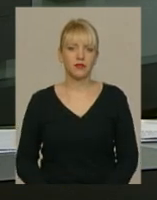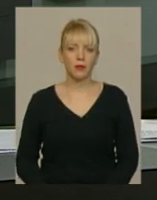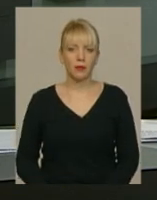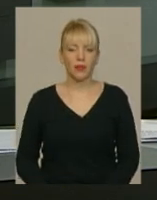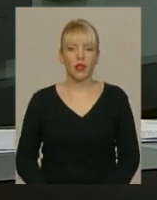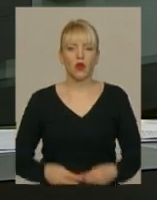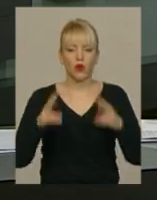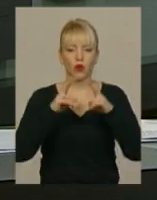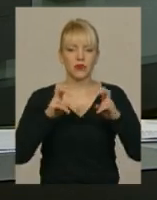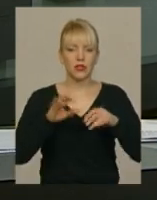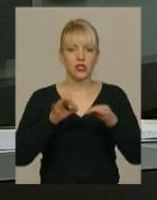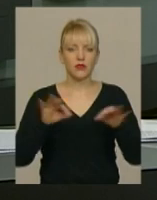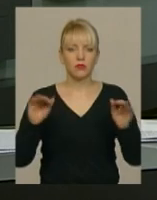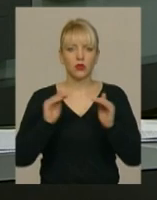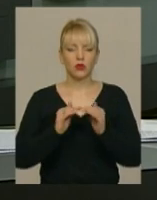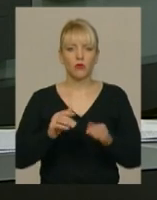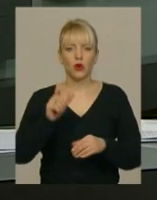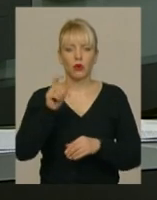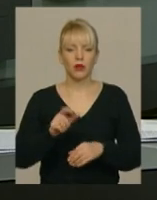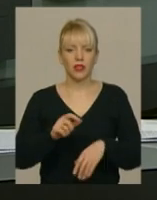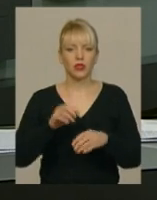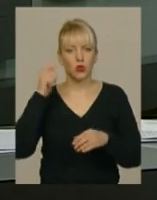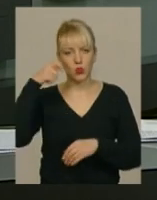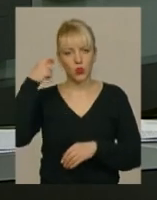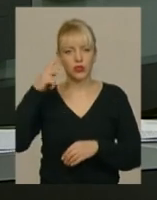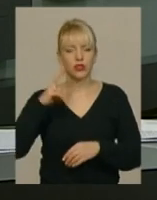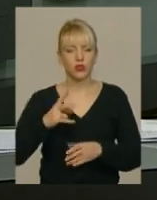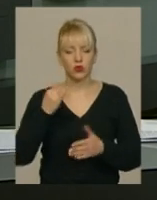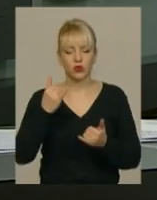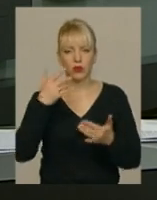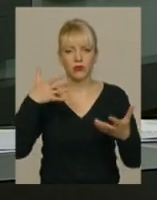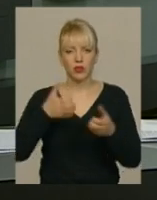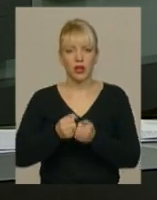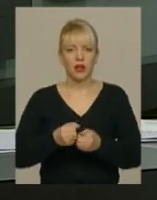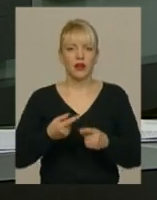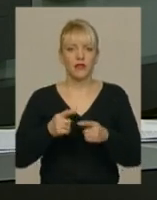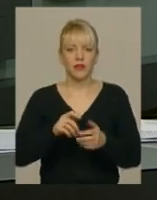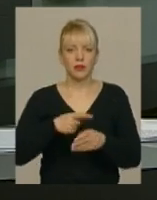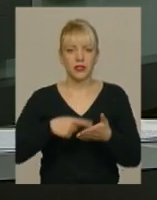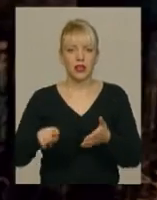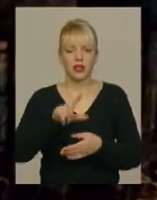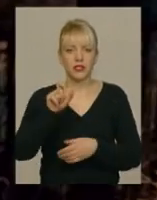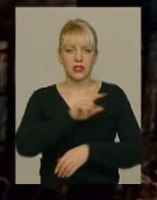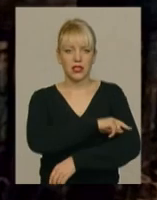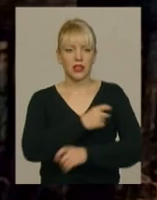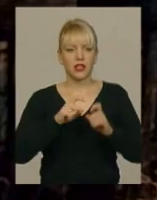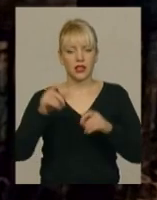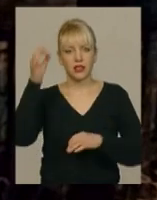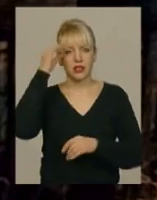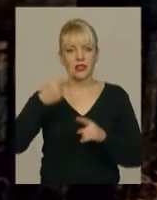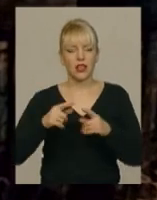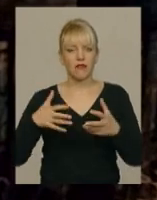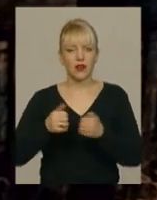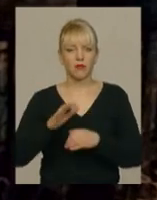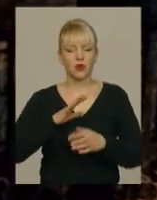Обстежили та відпустили додому. Громадянина Туреччини, котрий сьогодні вночі втрапив в ДТП, виписали з лікарні. Нагадаю, аварія сталася поблизу села